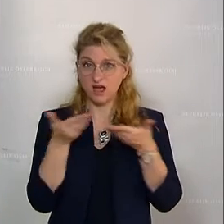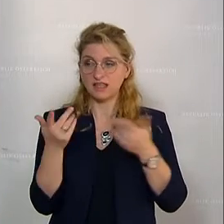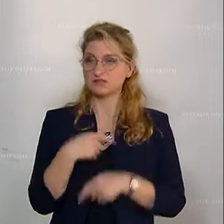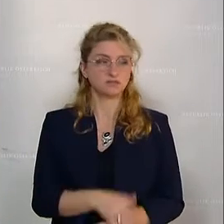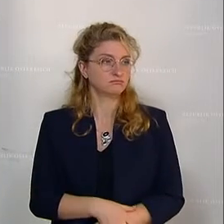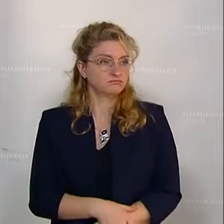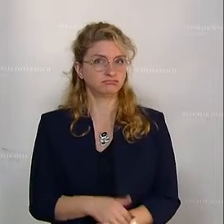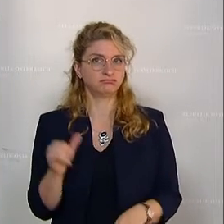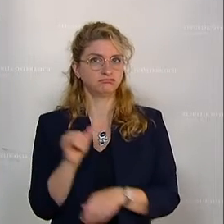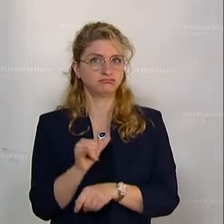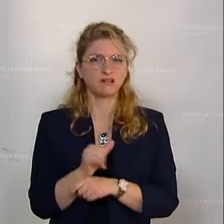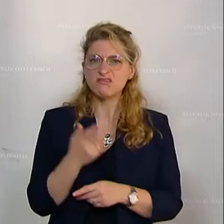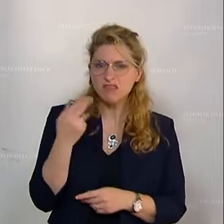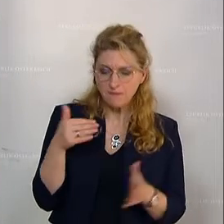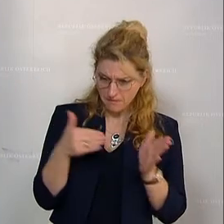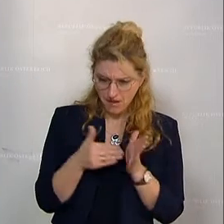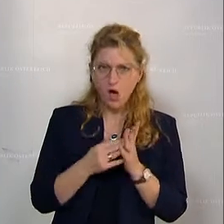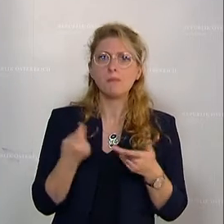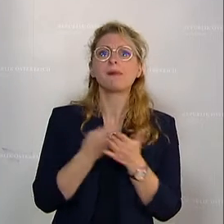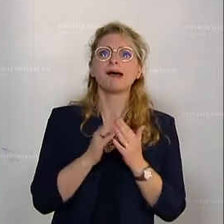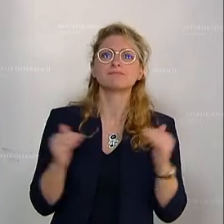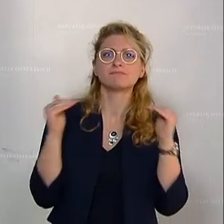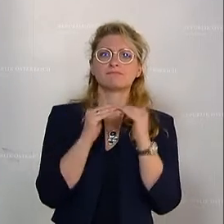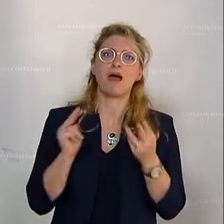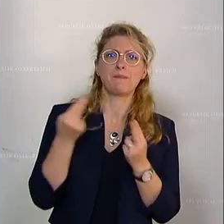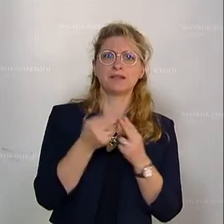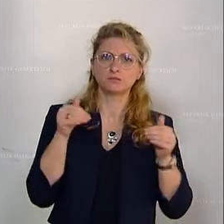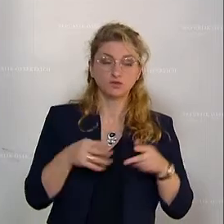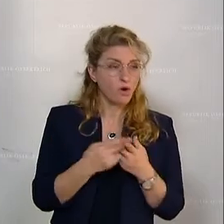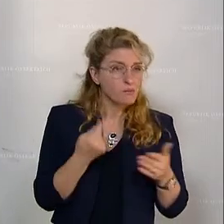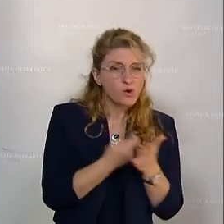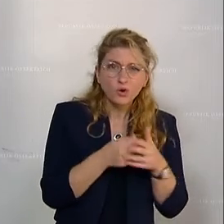braucht dringend Preisanpassungen, weil der Kostendruck ist enorm.